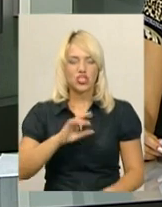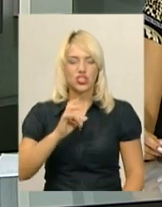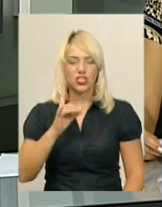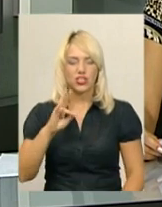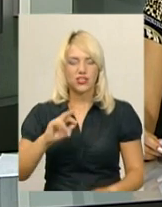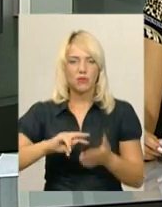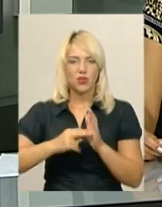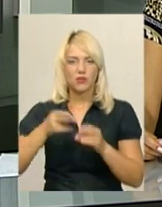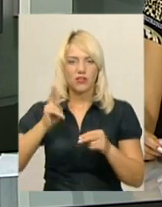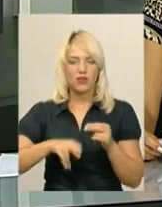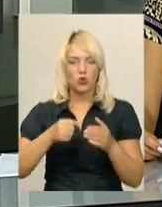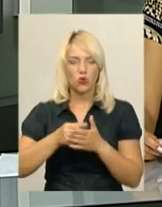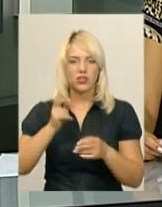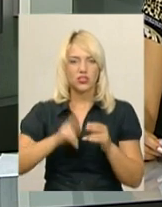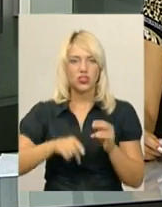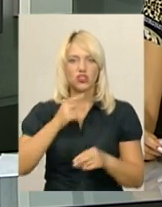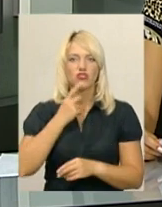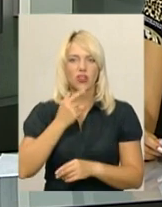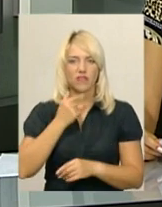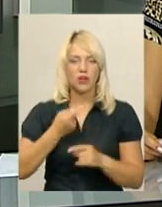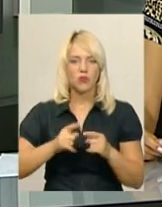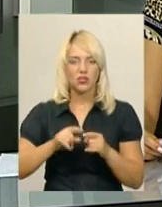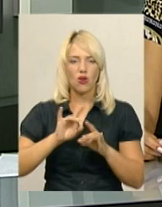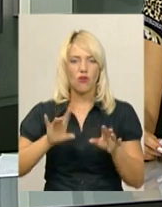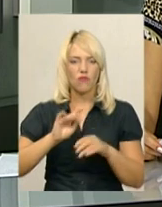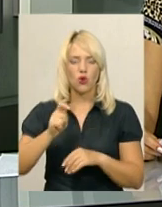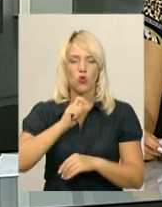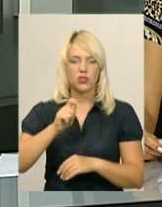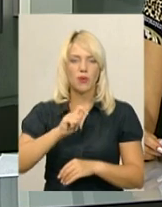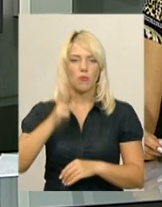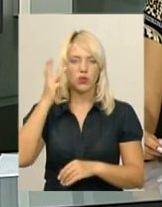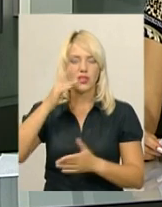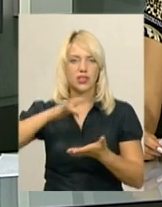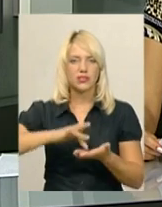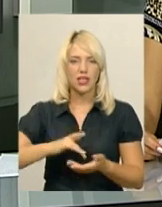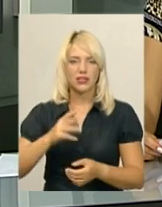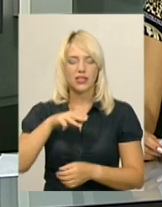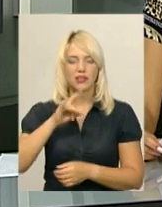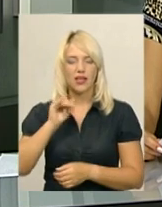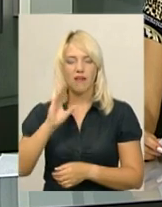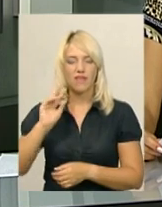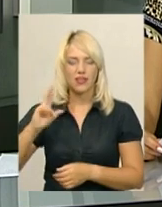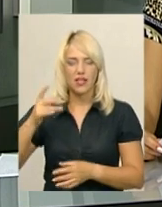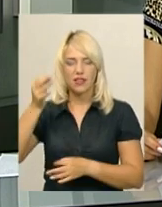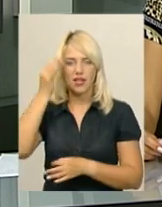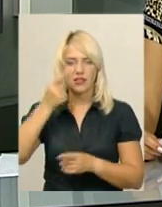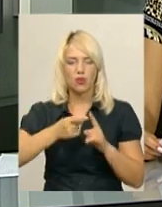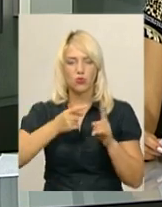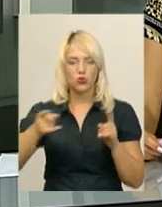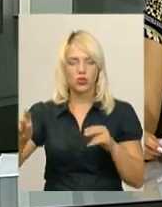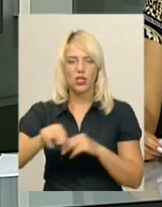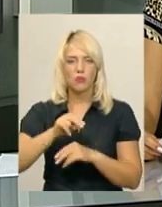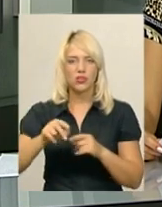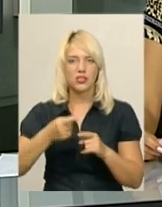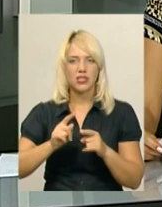планував завершити її до кінця червня. Про це він говорив кореспонденту телеканалу «Поділяцентр» в травні. Нагадаю, на поточний ремонт цієї